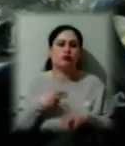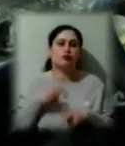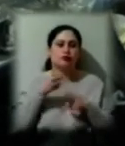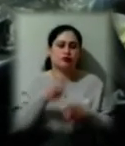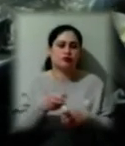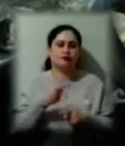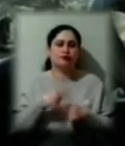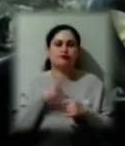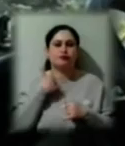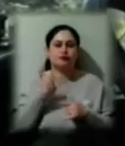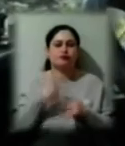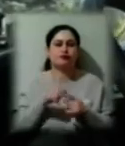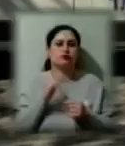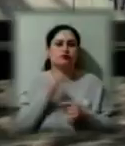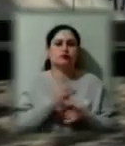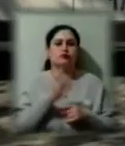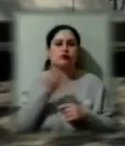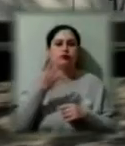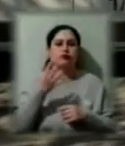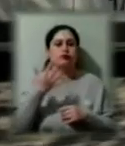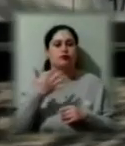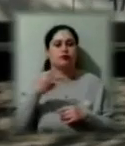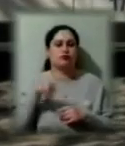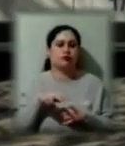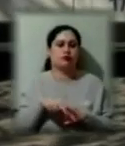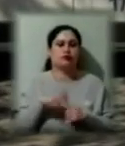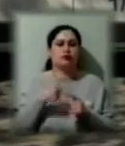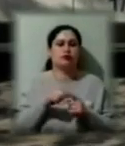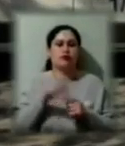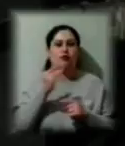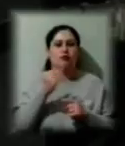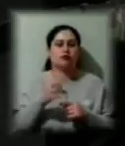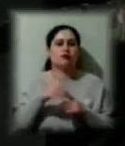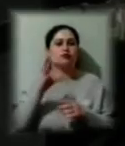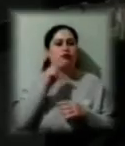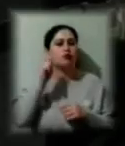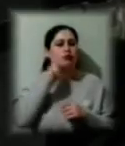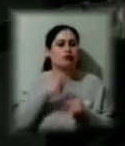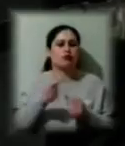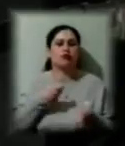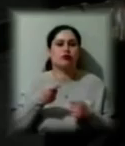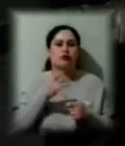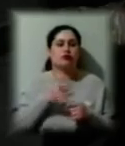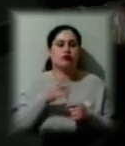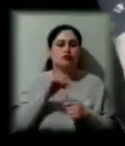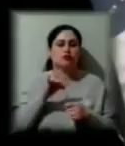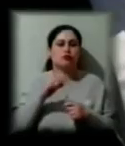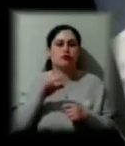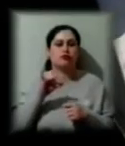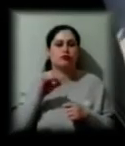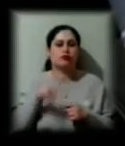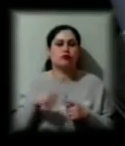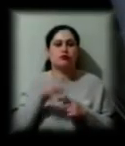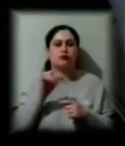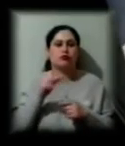мають заправити на 40-50 літрів. Ця акція всеукраїнська, говорить керівник регіонального структурного підрозділу Антон Акселенко.